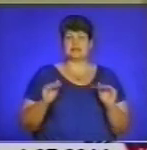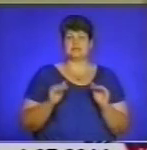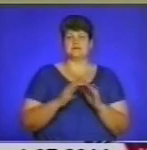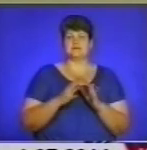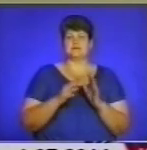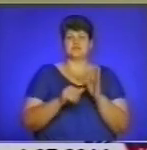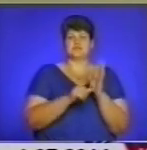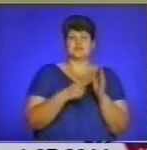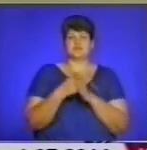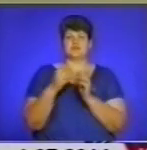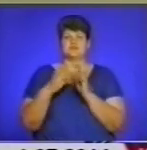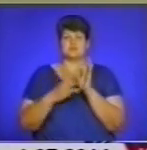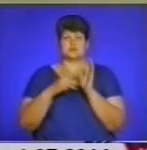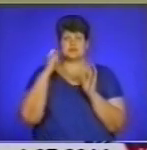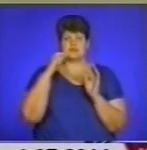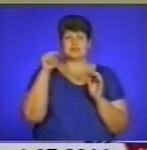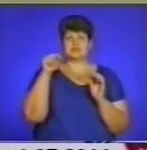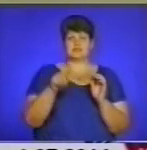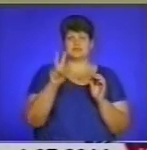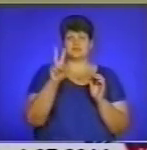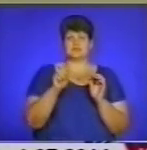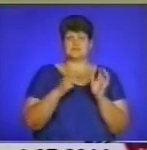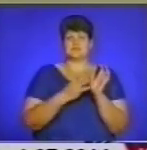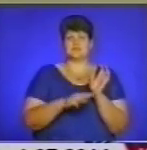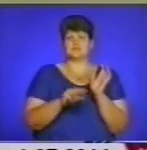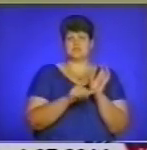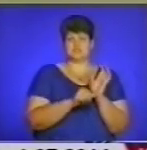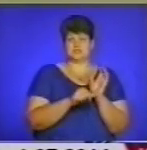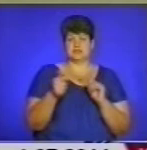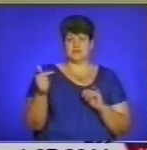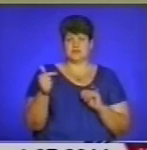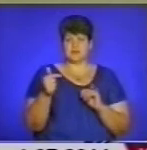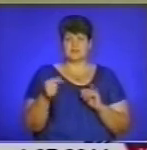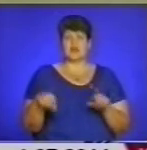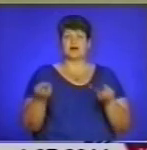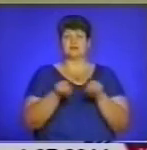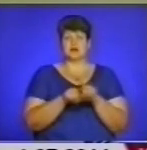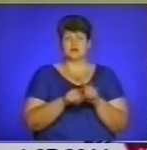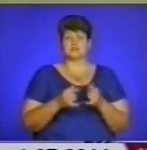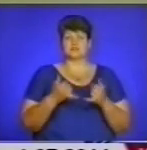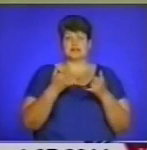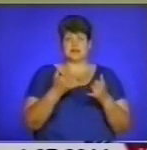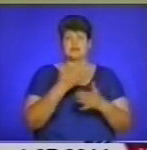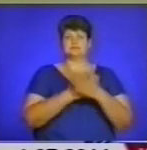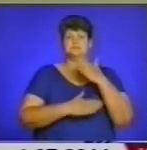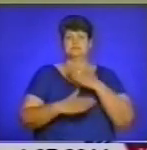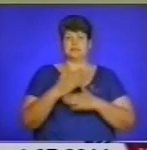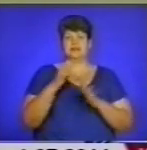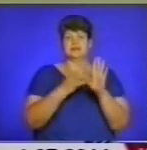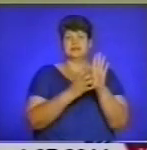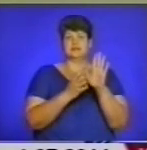до 18 років – 1286 гривень, а також для непрацездатних осіб –